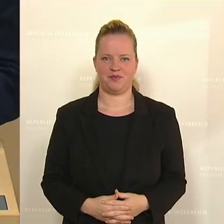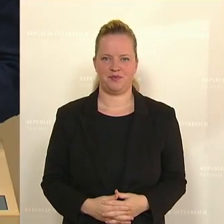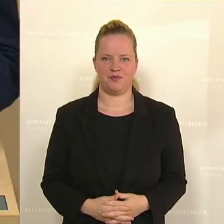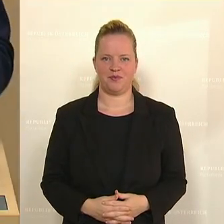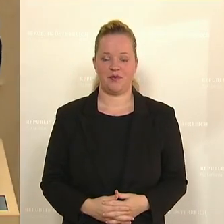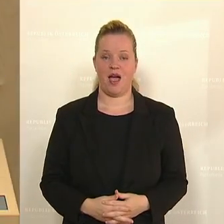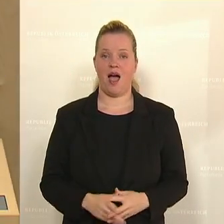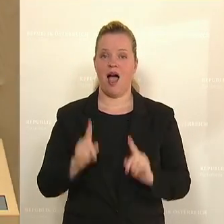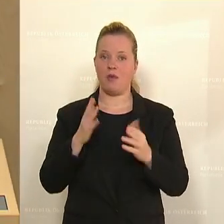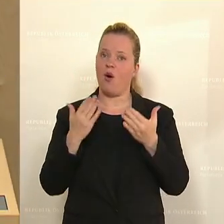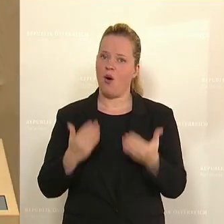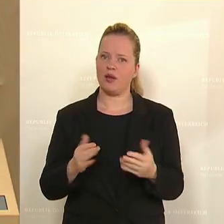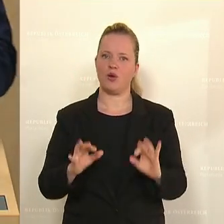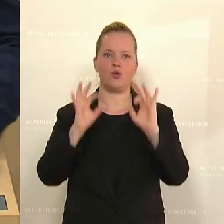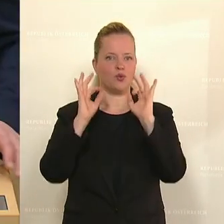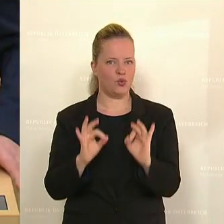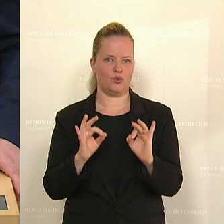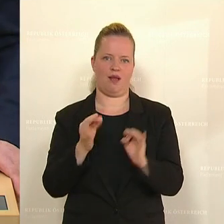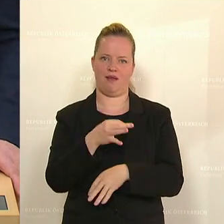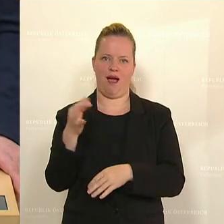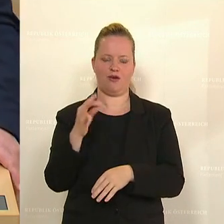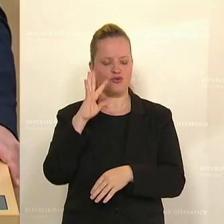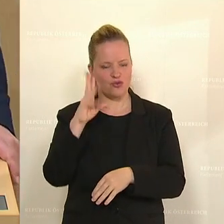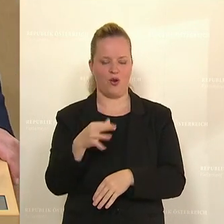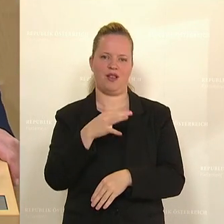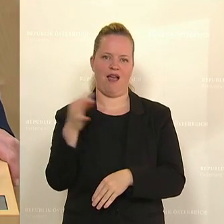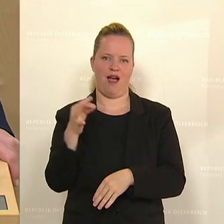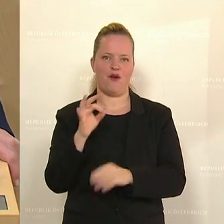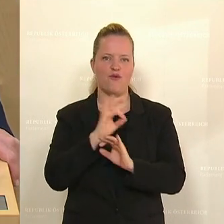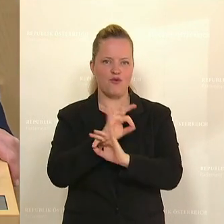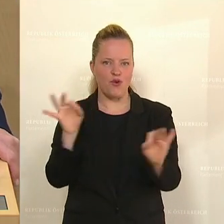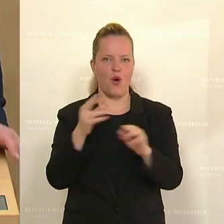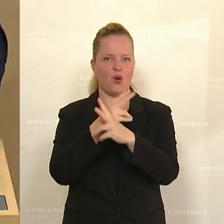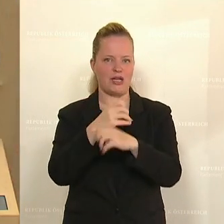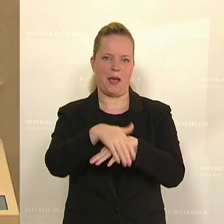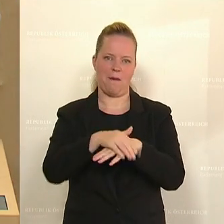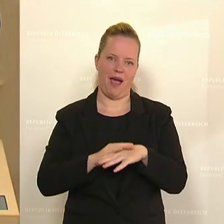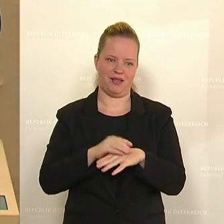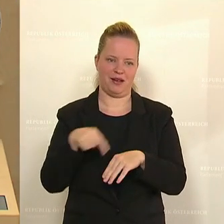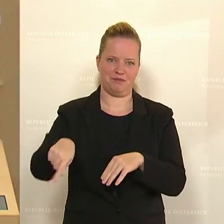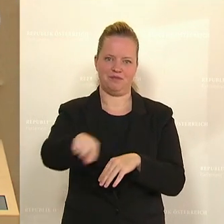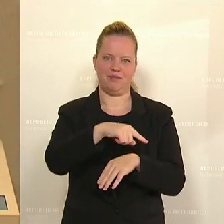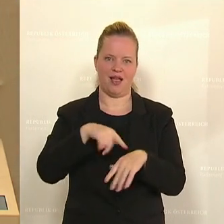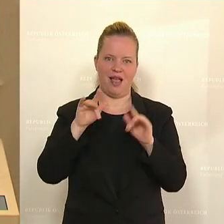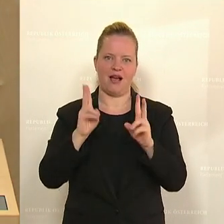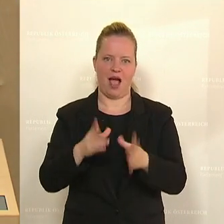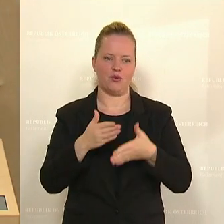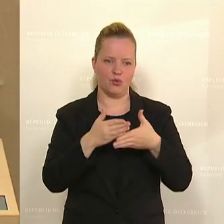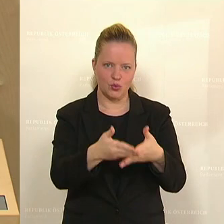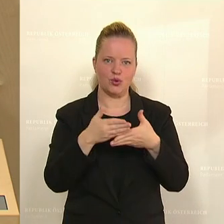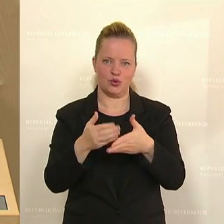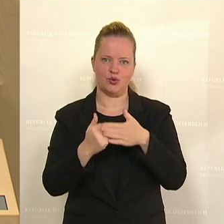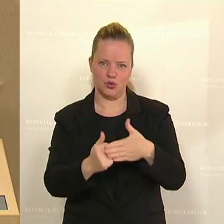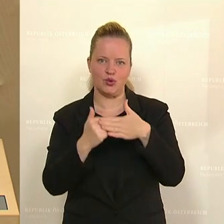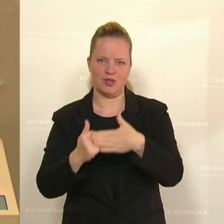Aber heute ist ein guter und ein schöner Tag für die österreichischen Gemeinden, weil wir sie unterstützen können in Richtung